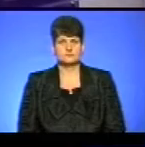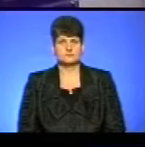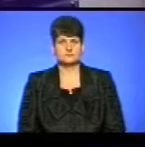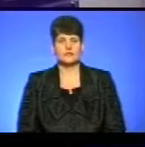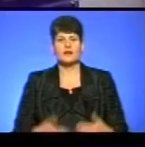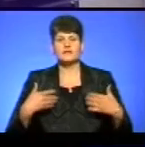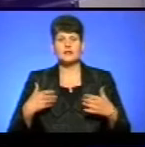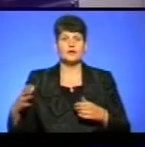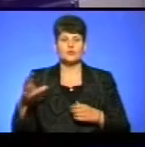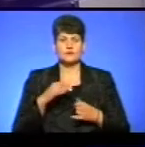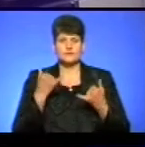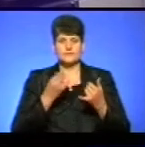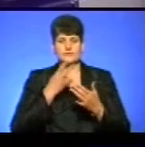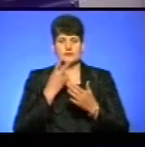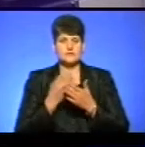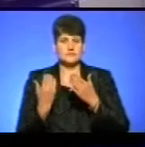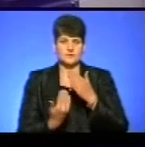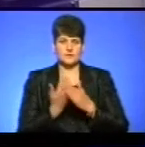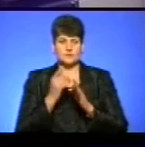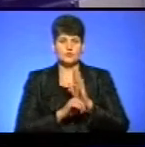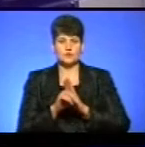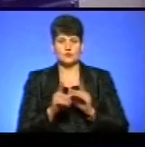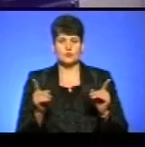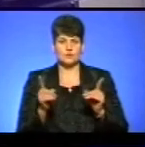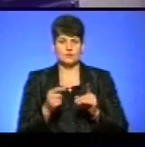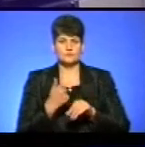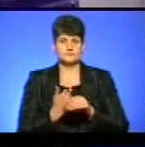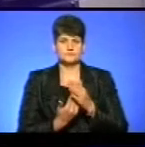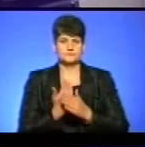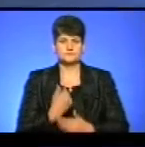Вітаю всіх, хто зараз з нами в ефірі новини. Спочатку коротко про головне.